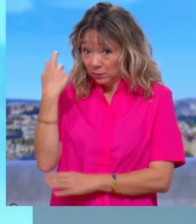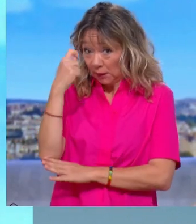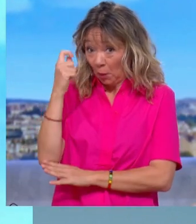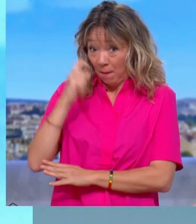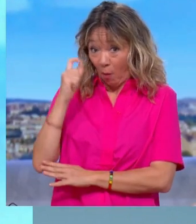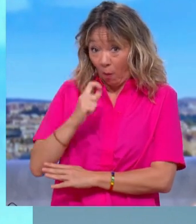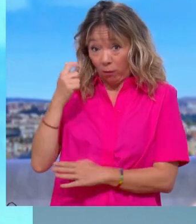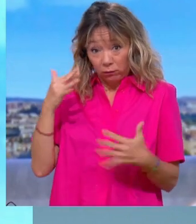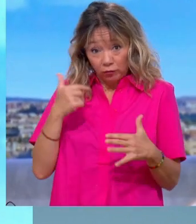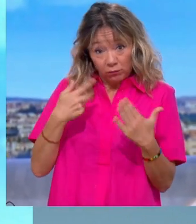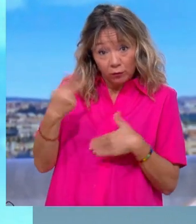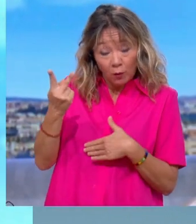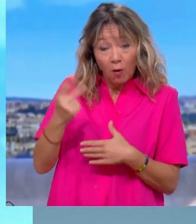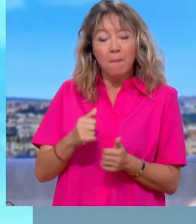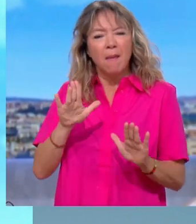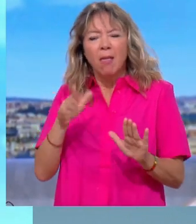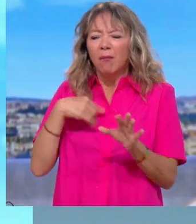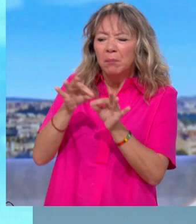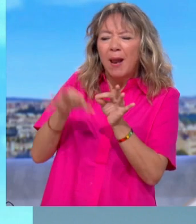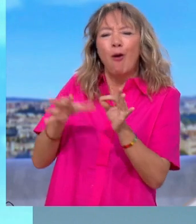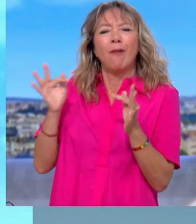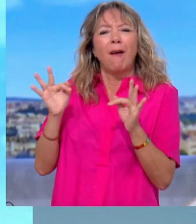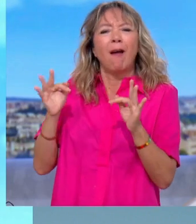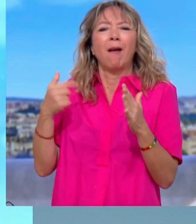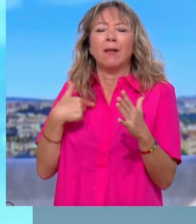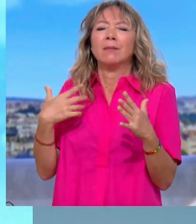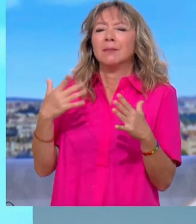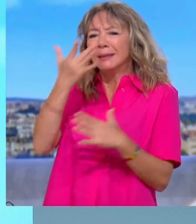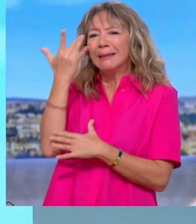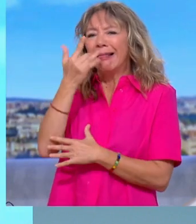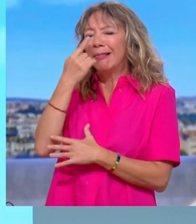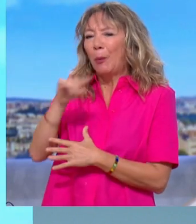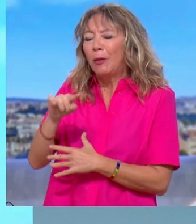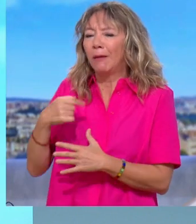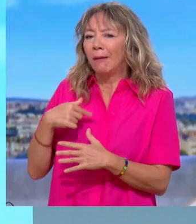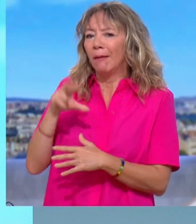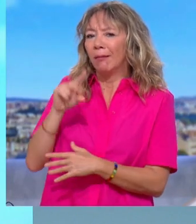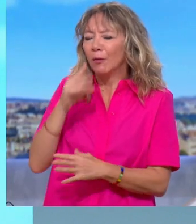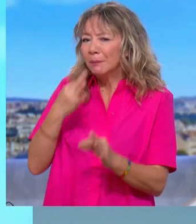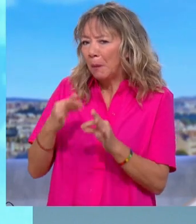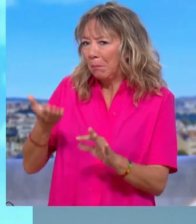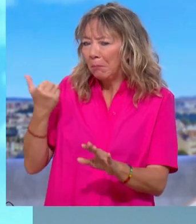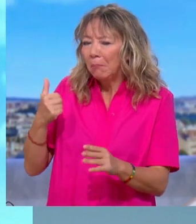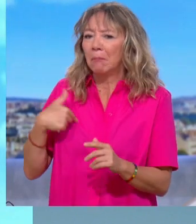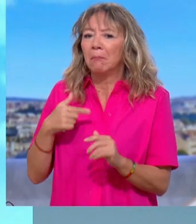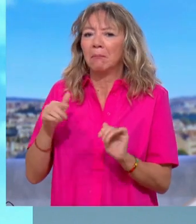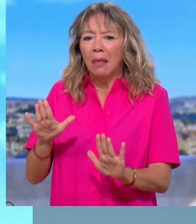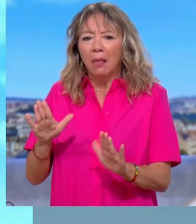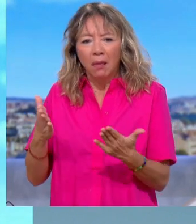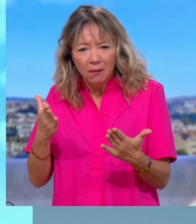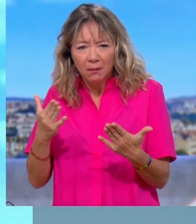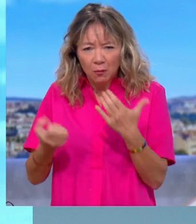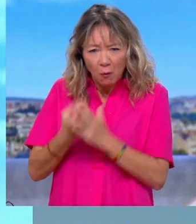en tirant le bilan finalement de votre rencontre dite rencontre de Saint-Denis le 30 septembre. Il propose notamment de nouveaux référendums sur de nouveaux